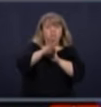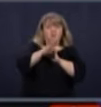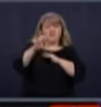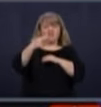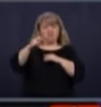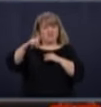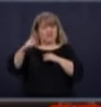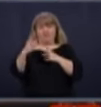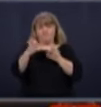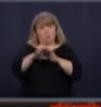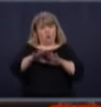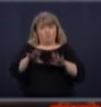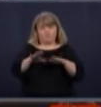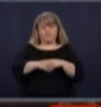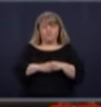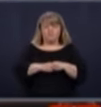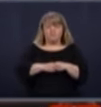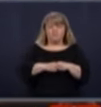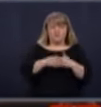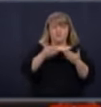Merci. Maintenant, deuxième question.